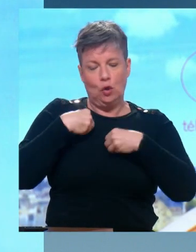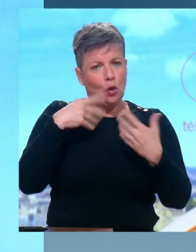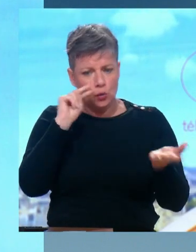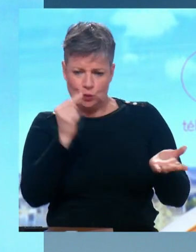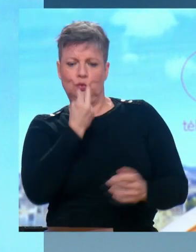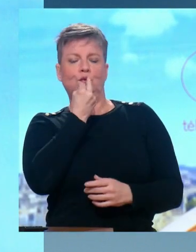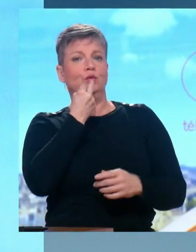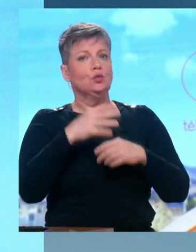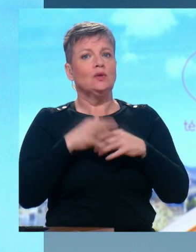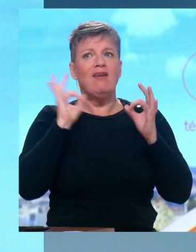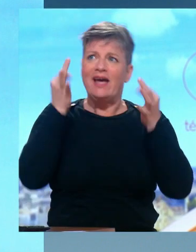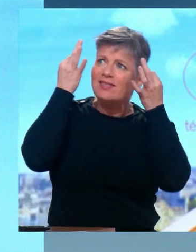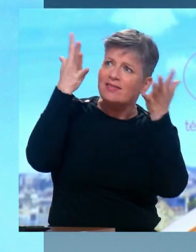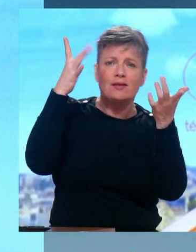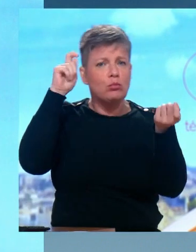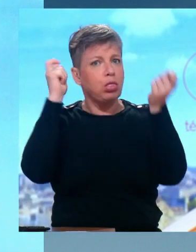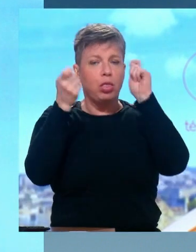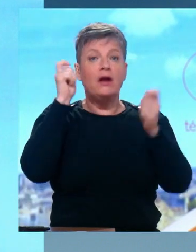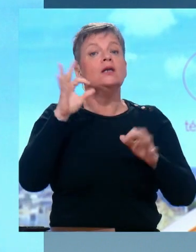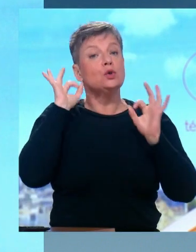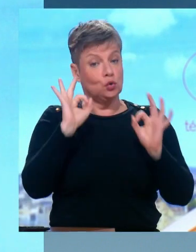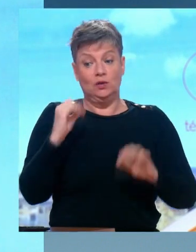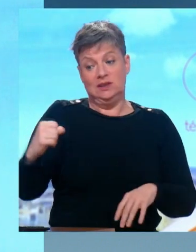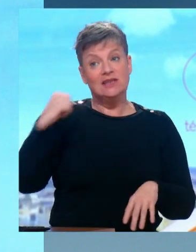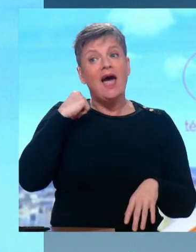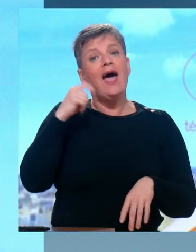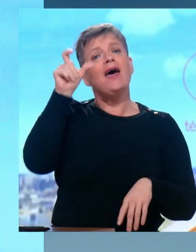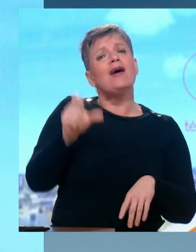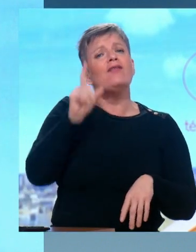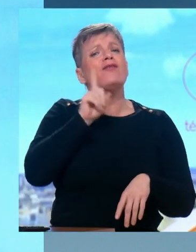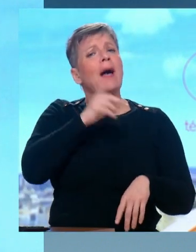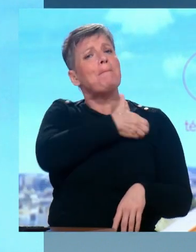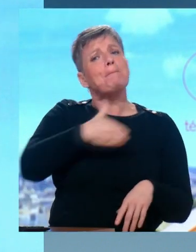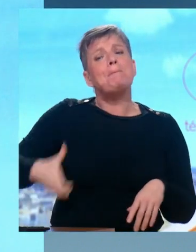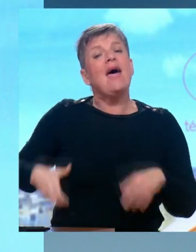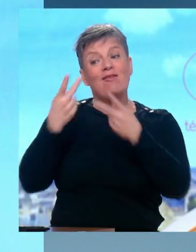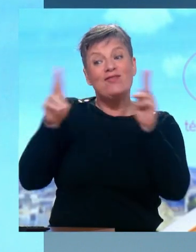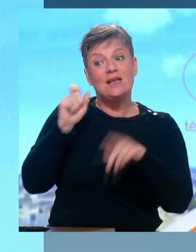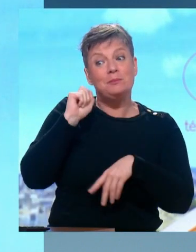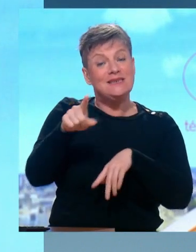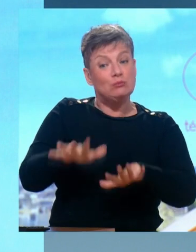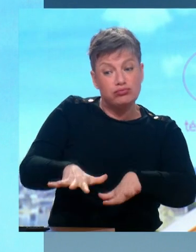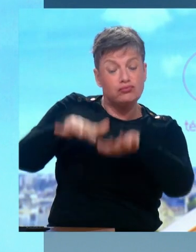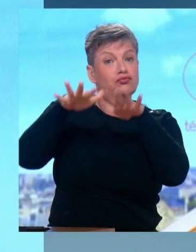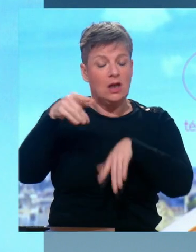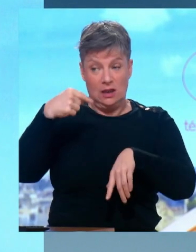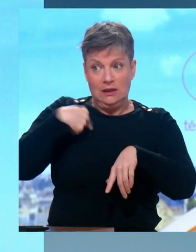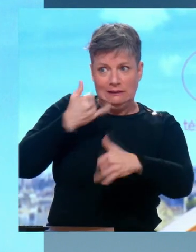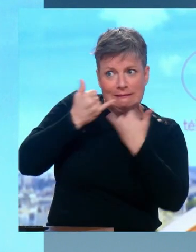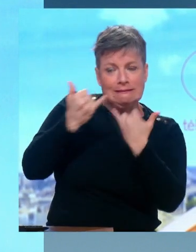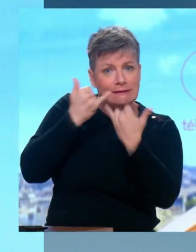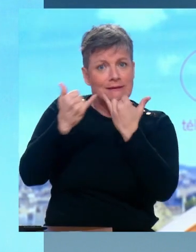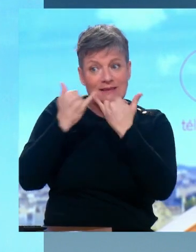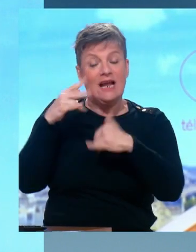– Oui, j'étais hier encore au téléphone avec la maire de Saint-Etienne-au-Mont, Brigitte Passebosque, elle était à 22h encore en train d'apporter des secours. Il y un